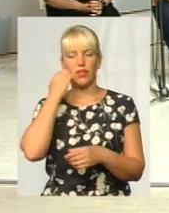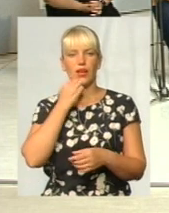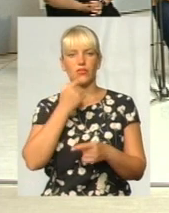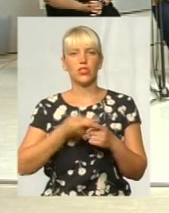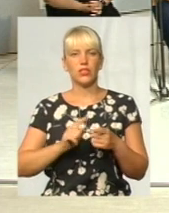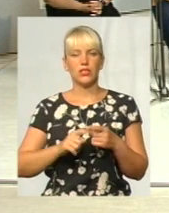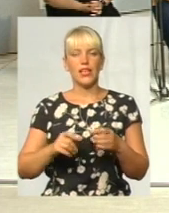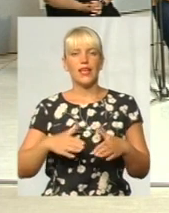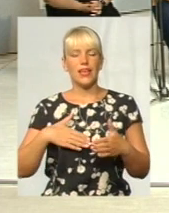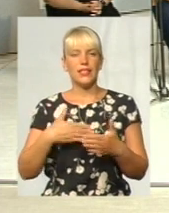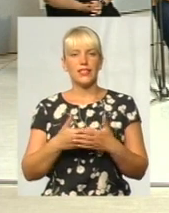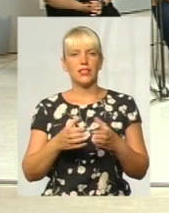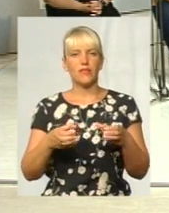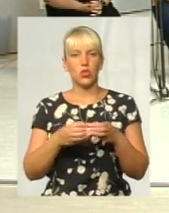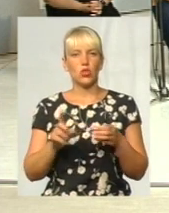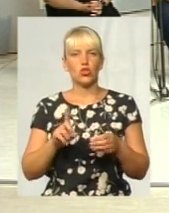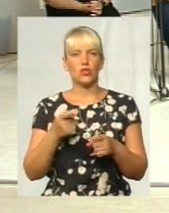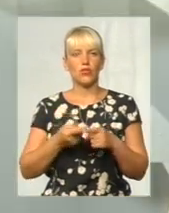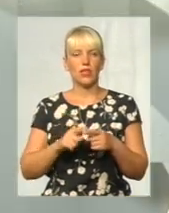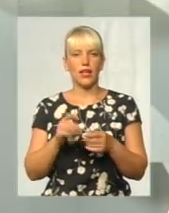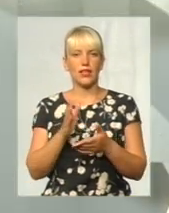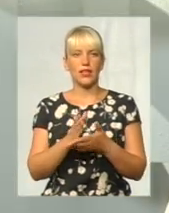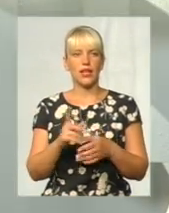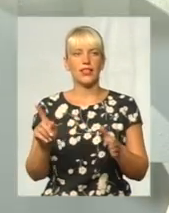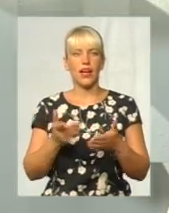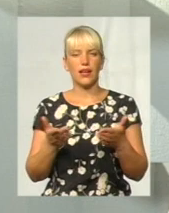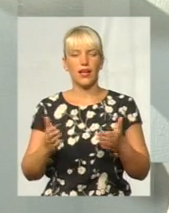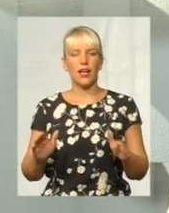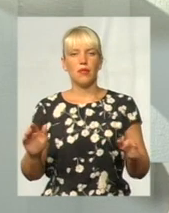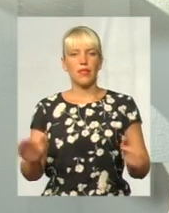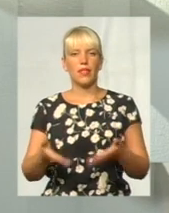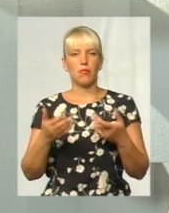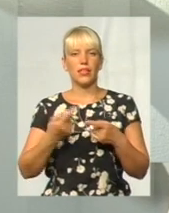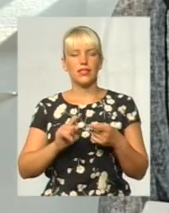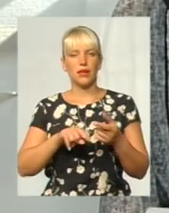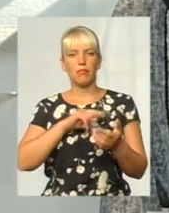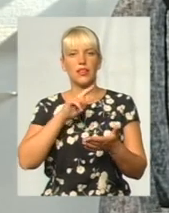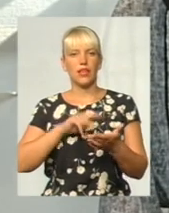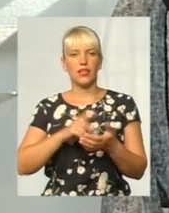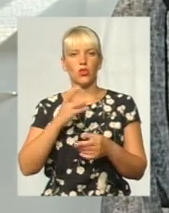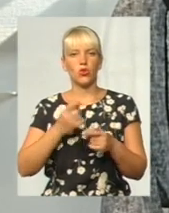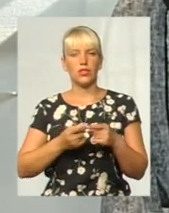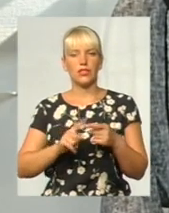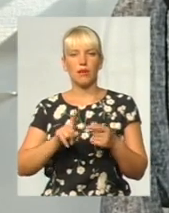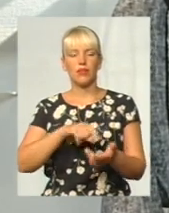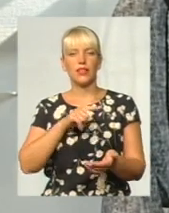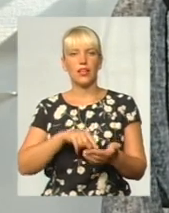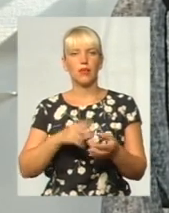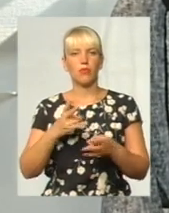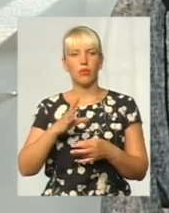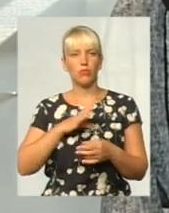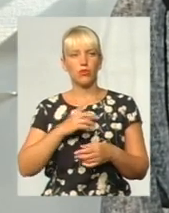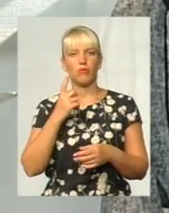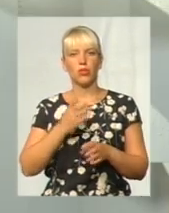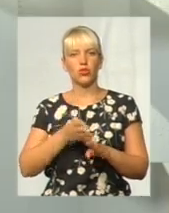ініціативній групі, що є в нас такі ініціативні групи, які піднімають дане питання. Хоча дане питання повинен був, в першу